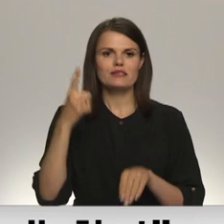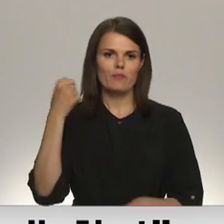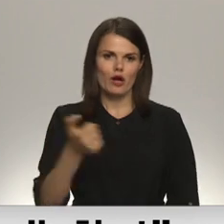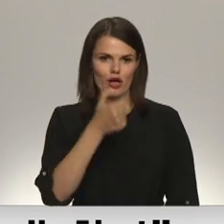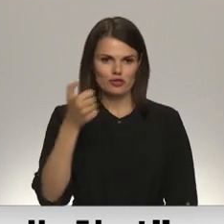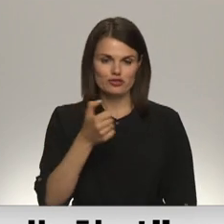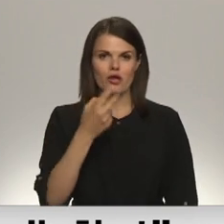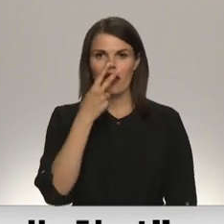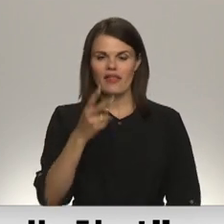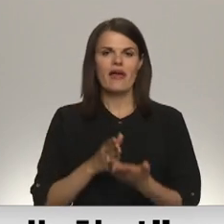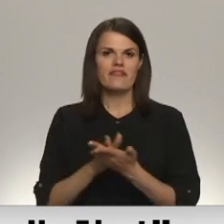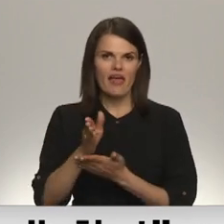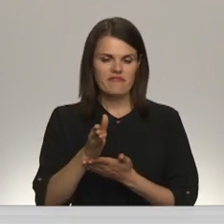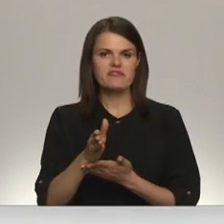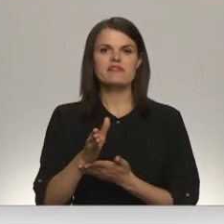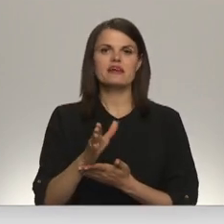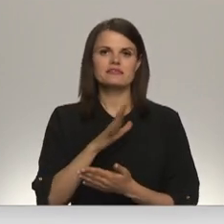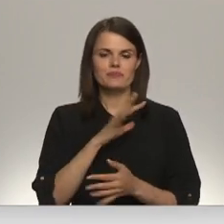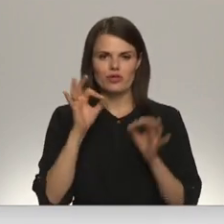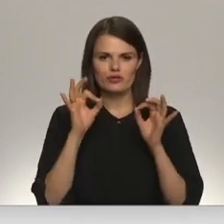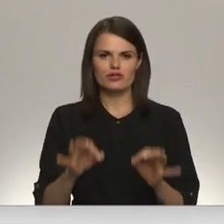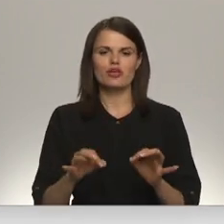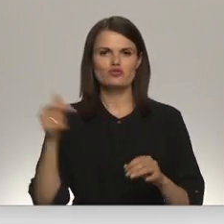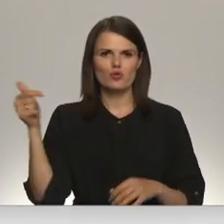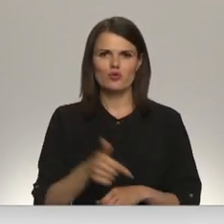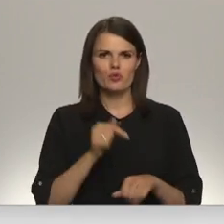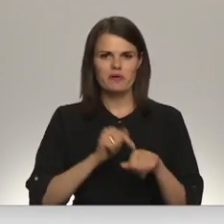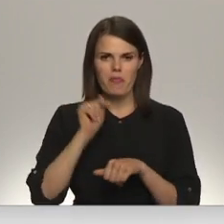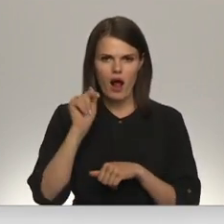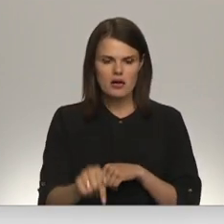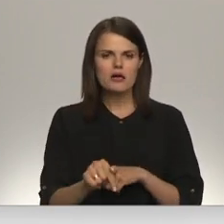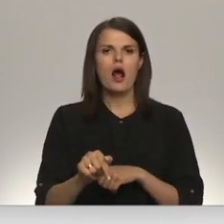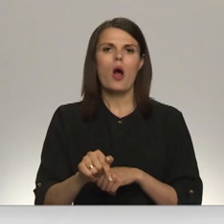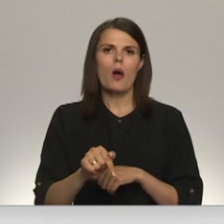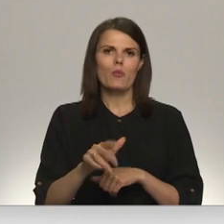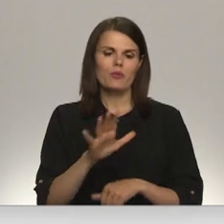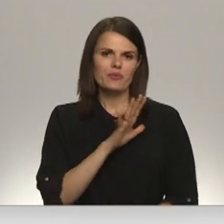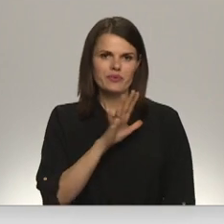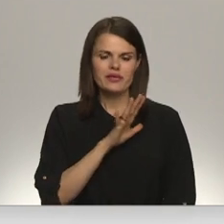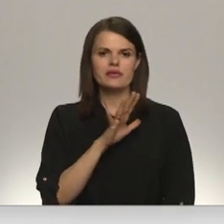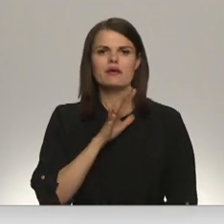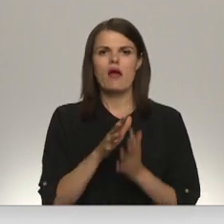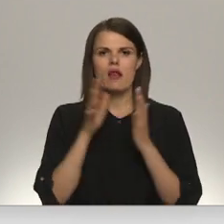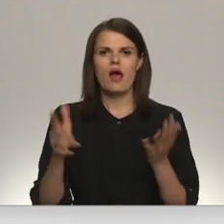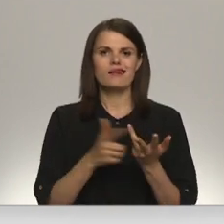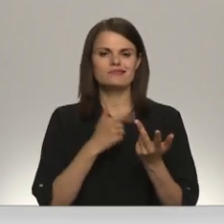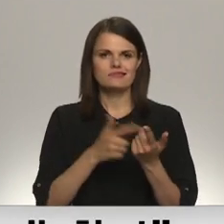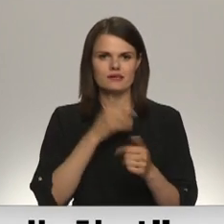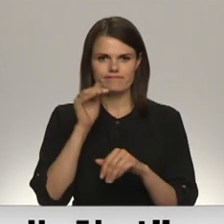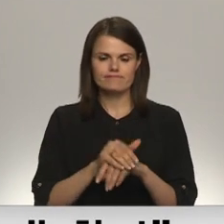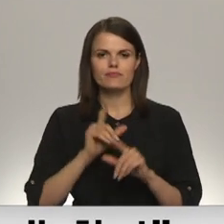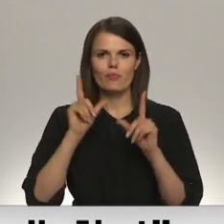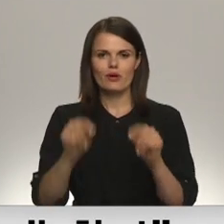Tendencija bija tieši rupjiem pārkāpumiem, tātad bija liels skaits konstitēts